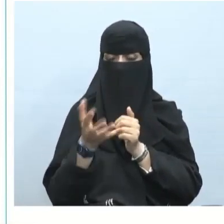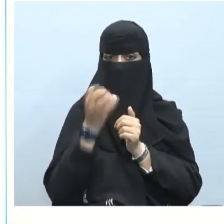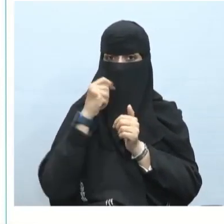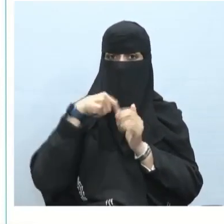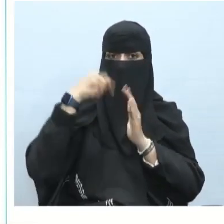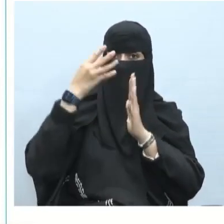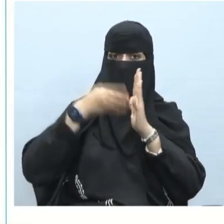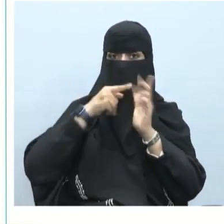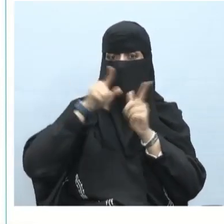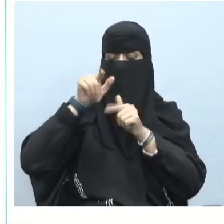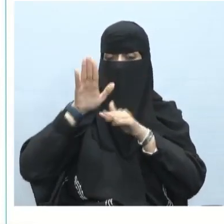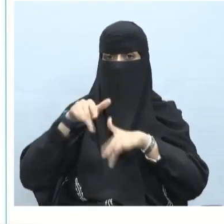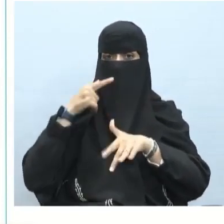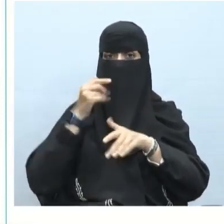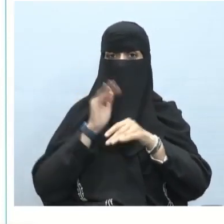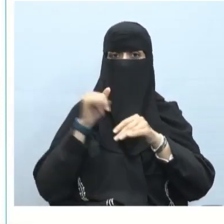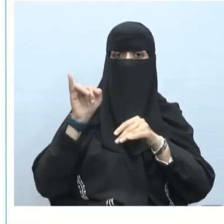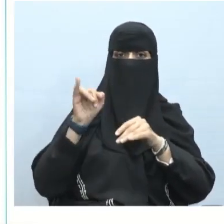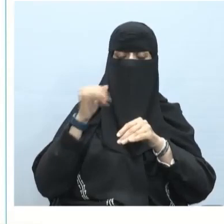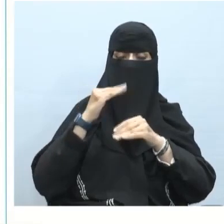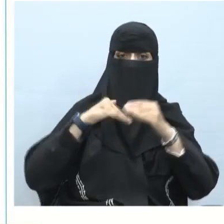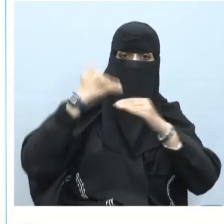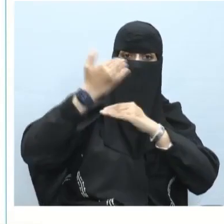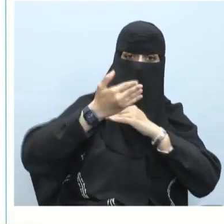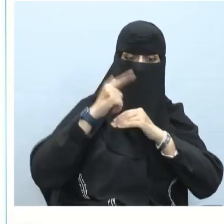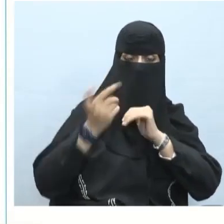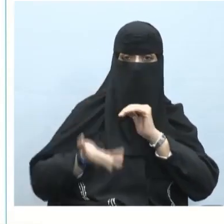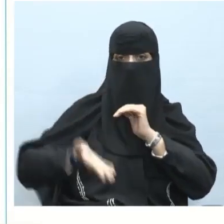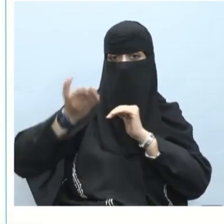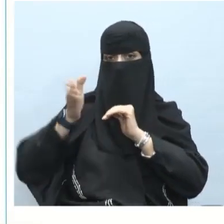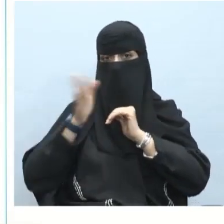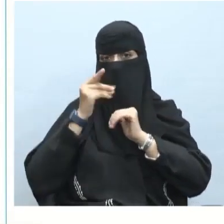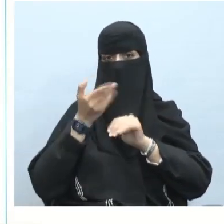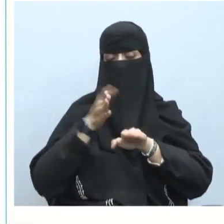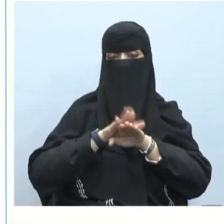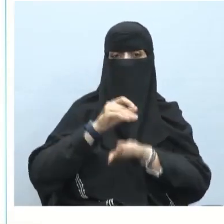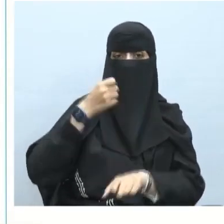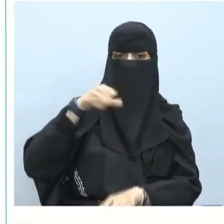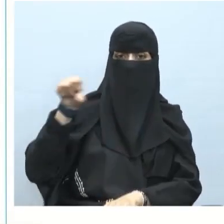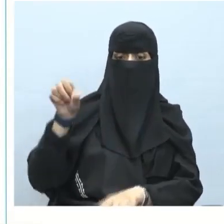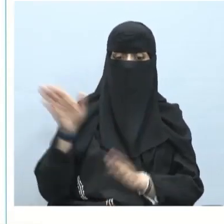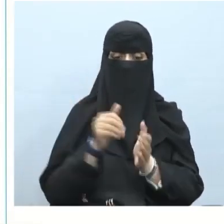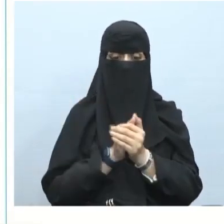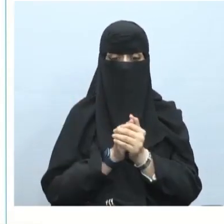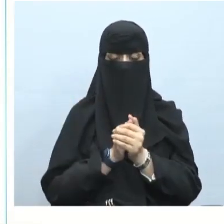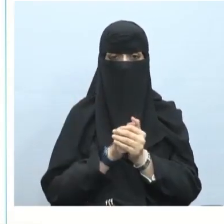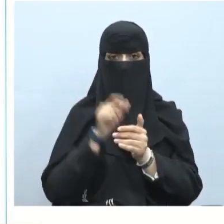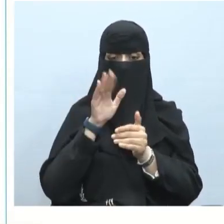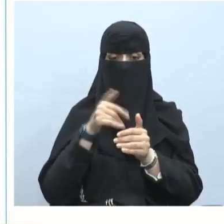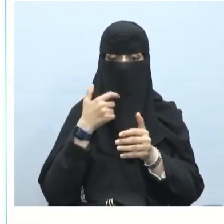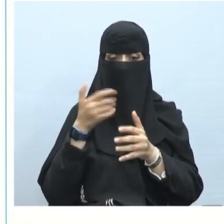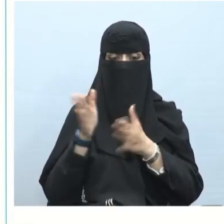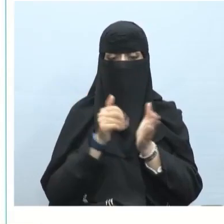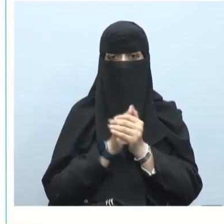حكمها فتكون معطوف مرفوع وعلامة رفعه الضمة إذن اشترك